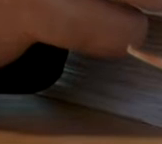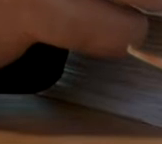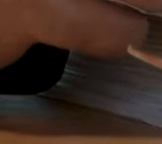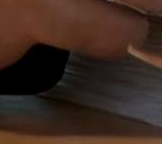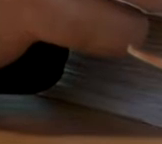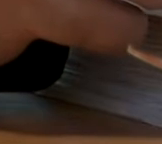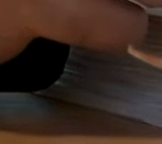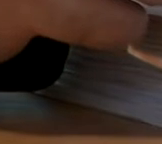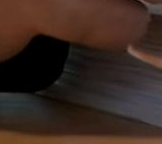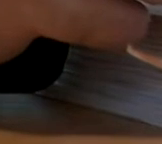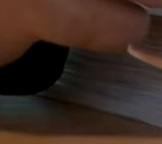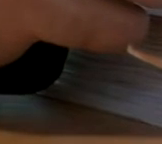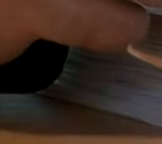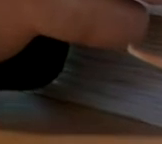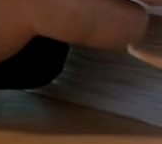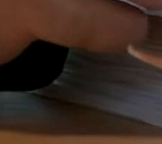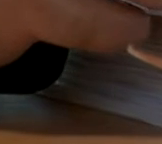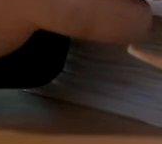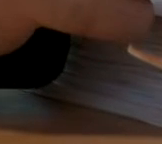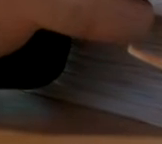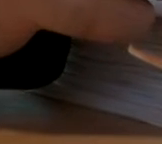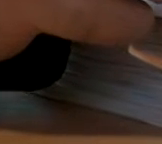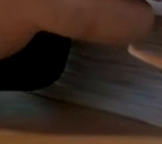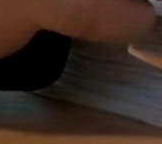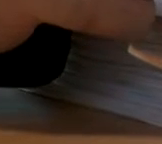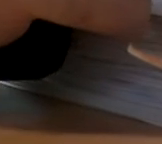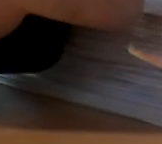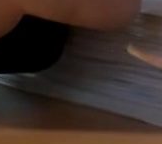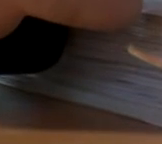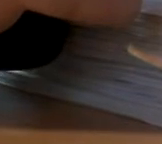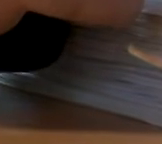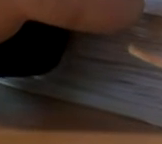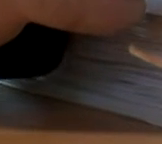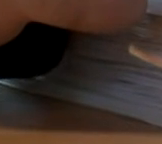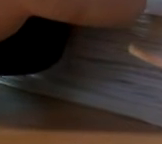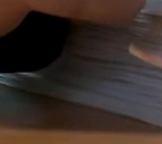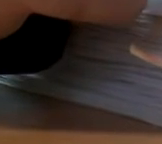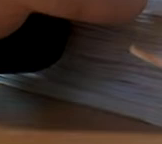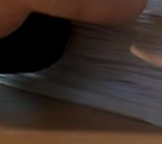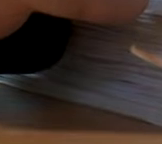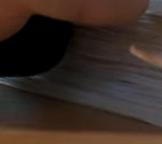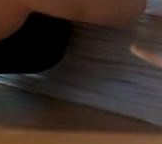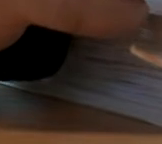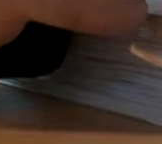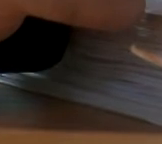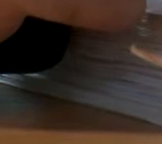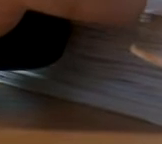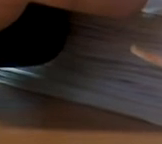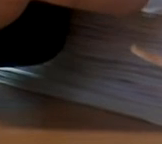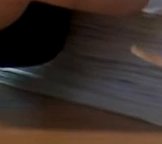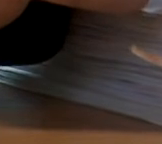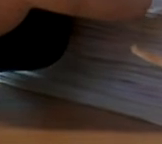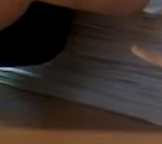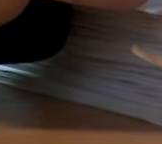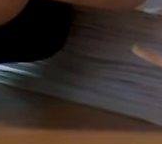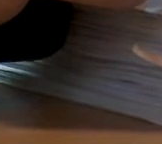що в цей день у першій годині 27 хвилин задрівся Палаград Робоча 24 з 4 міської лікарні. Міста Палаграда повідомили, що до них доставили криїну